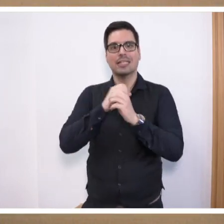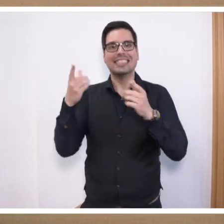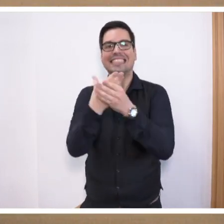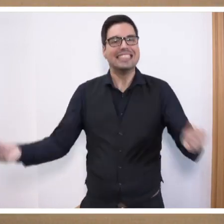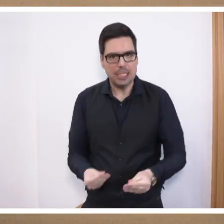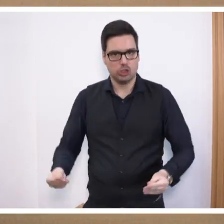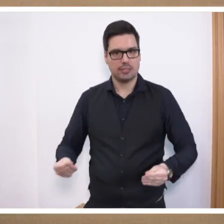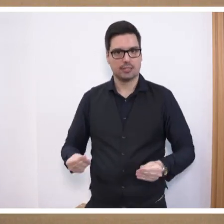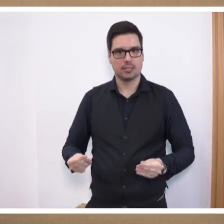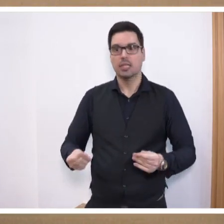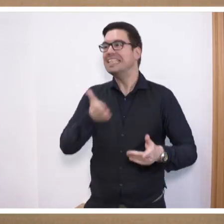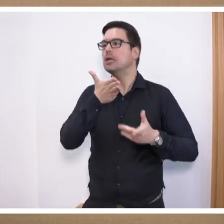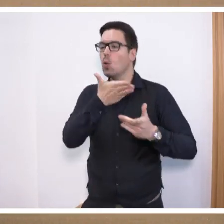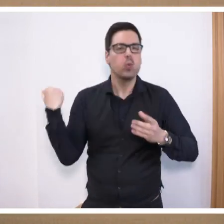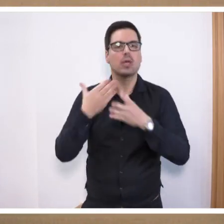zusätzlichen Ressourcen.